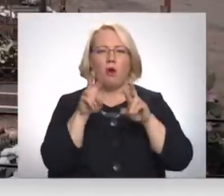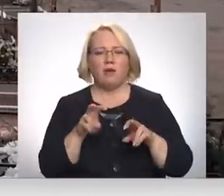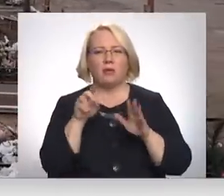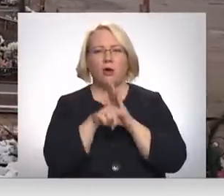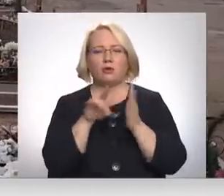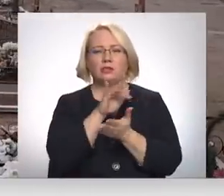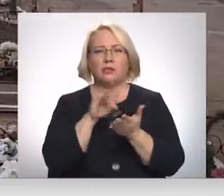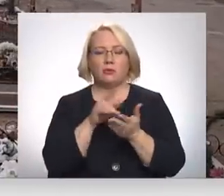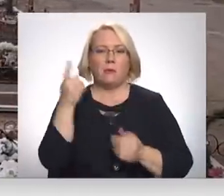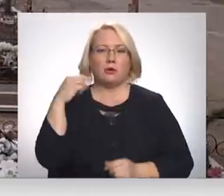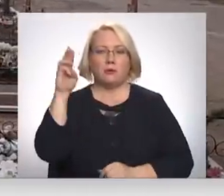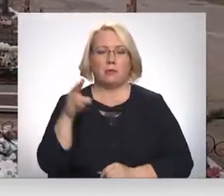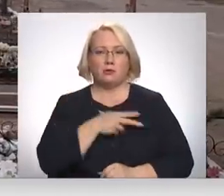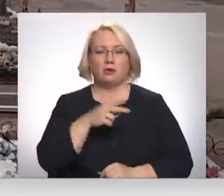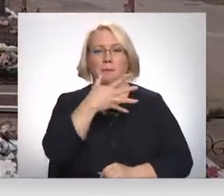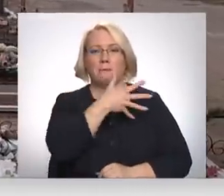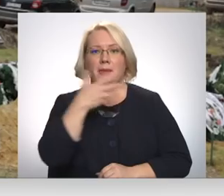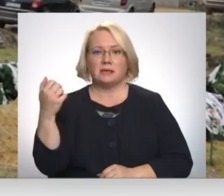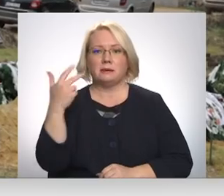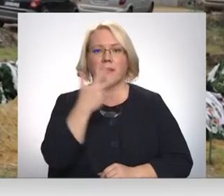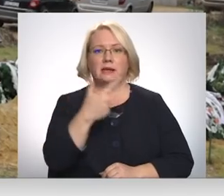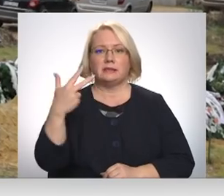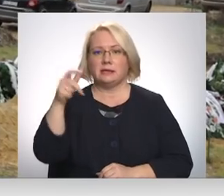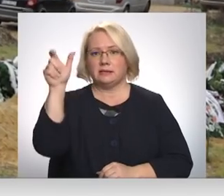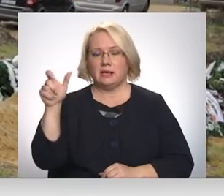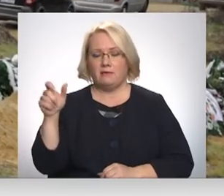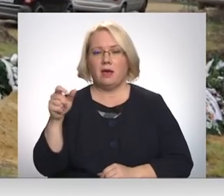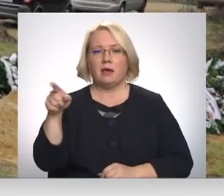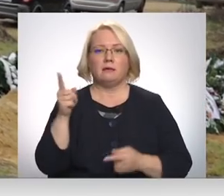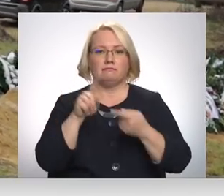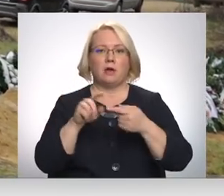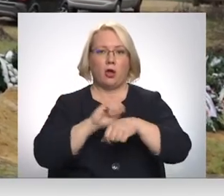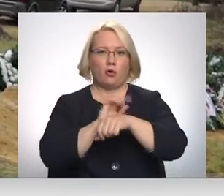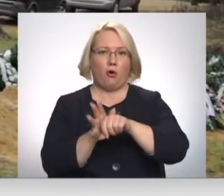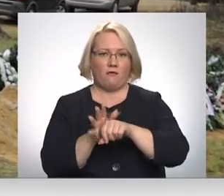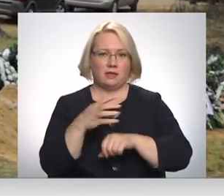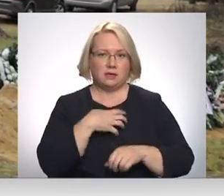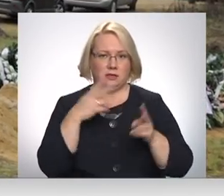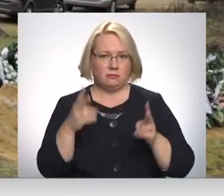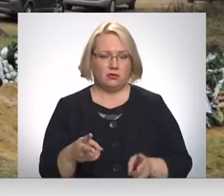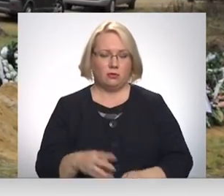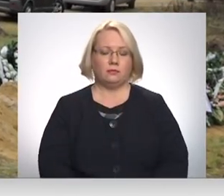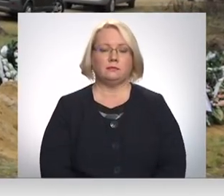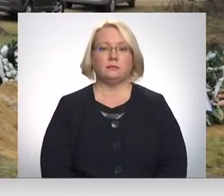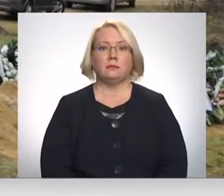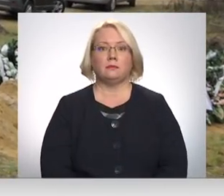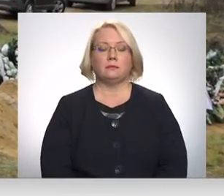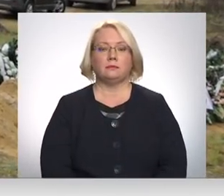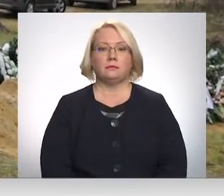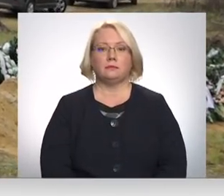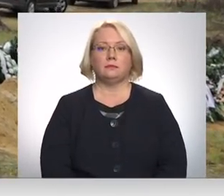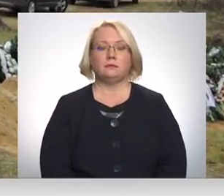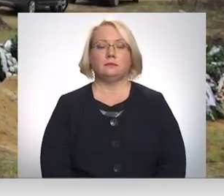devušies mūžībā 533 cilvēki, kuriem bija COVID-19. Javgaiņis Klimanovičs, Javgaiņis Ratkovs,